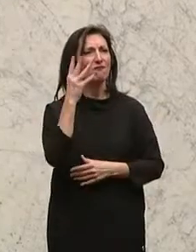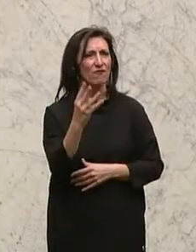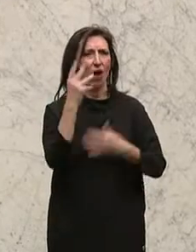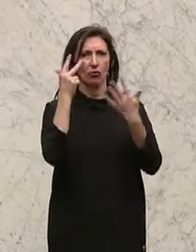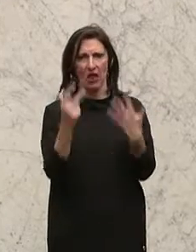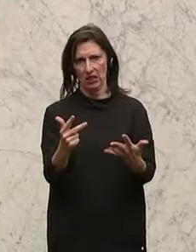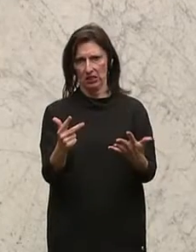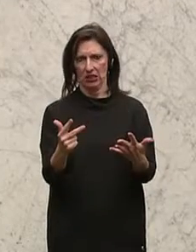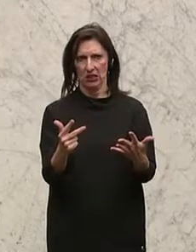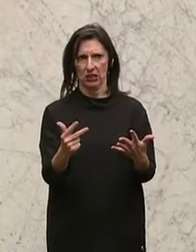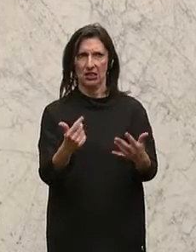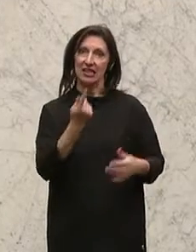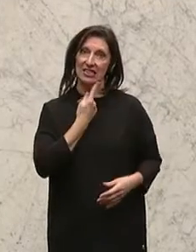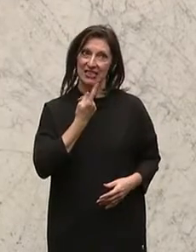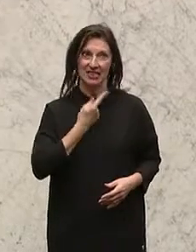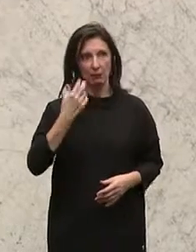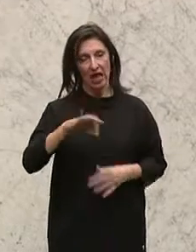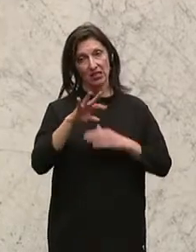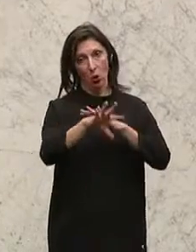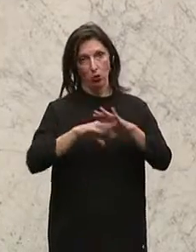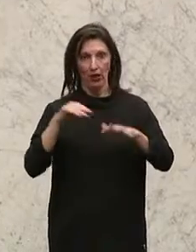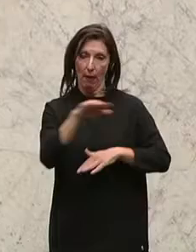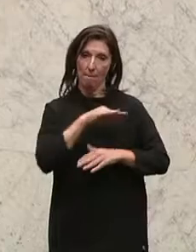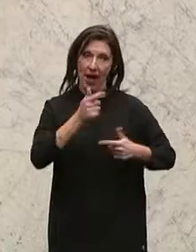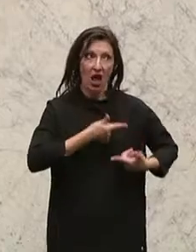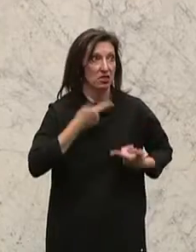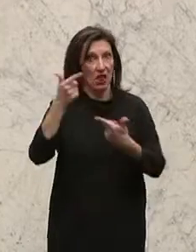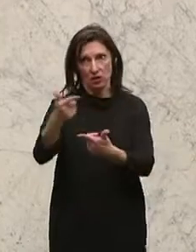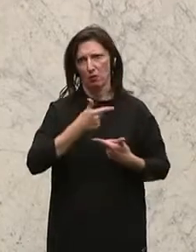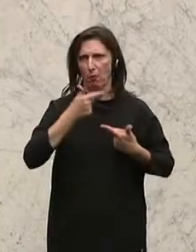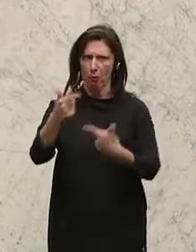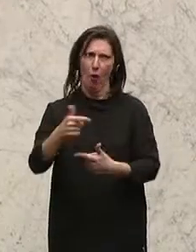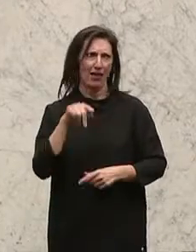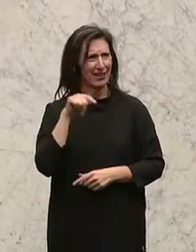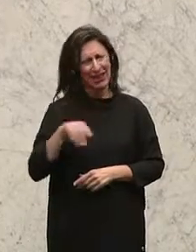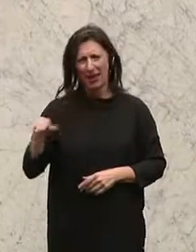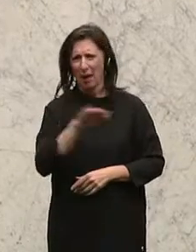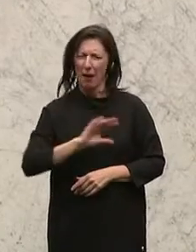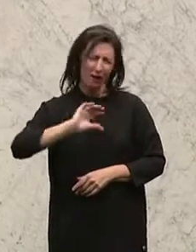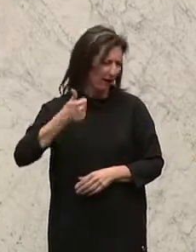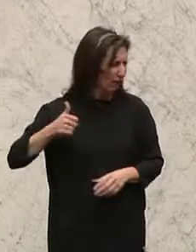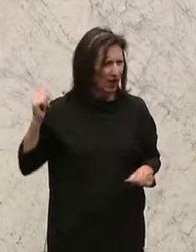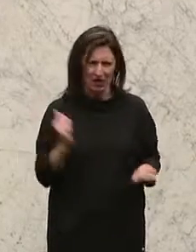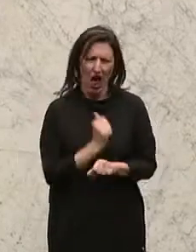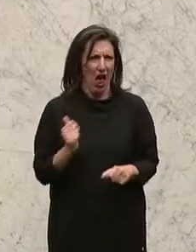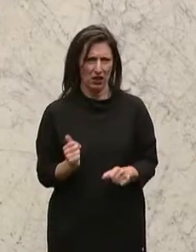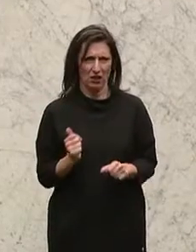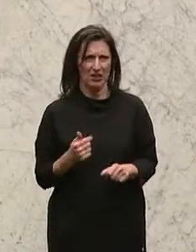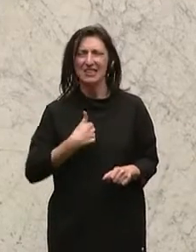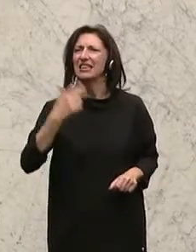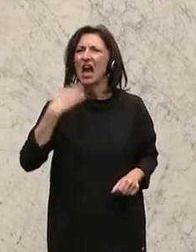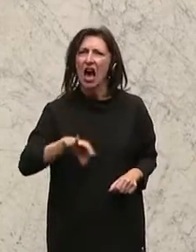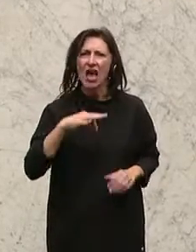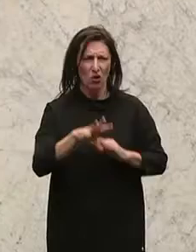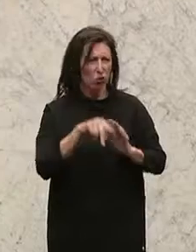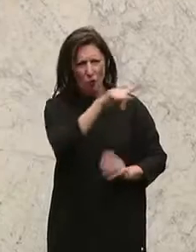bin ich Einzelunternehmer in der Transportbranche, eine der härtesten und umkämpften Branchen überhaupt. Ich bin Einzelunternehmer, Sie